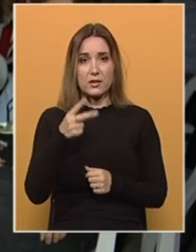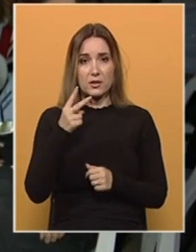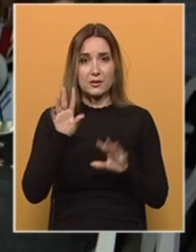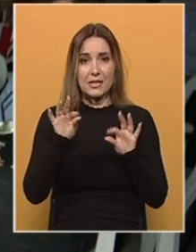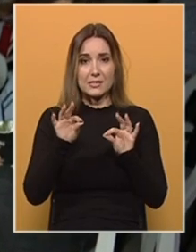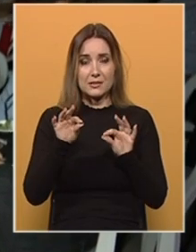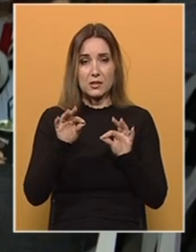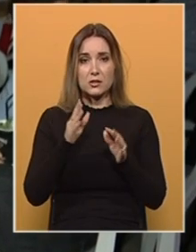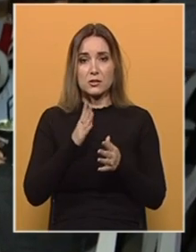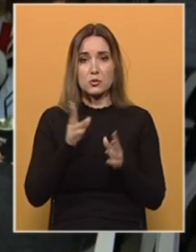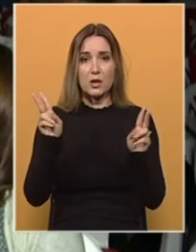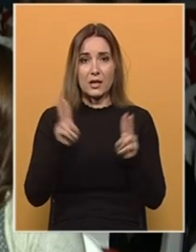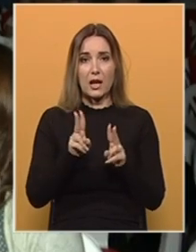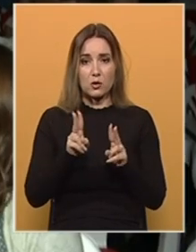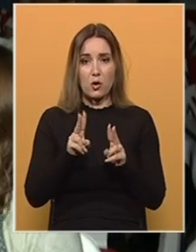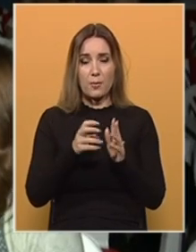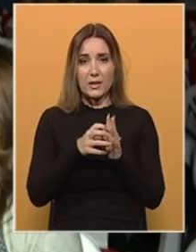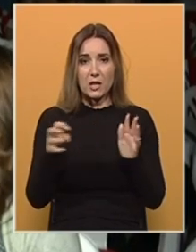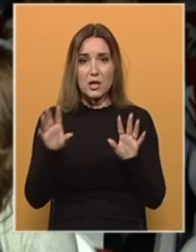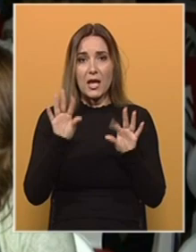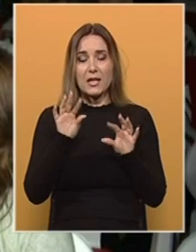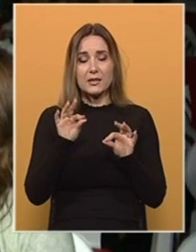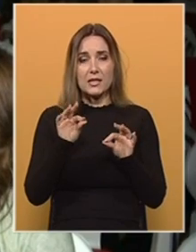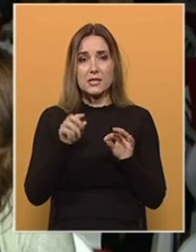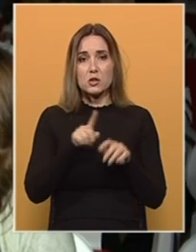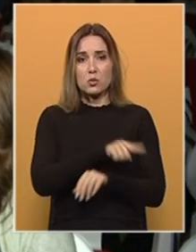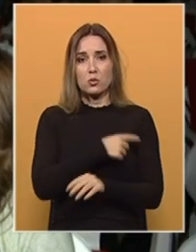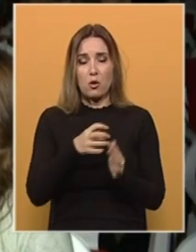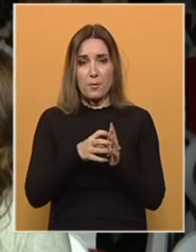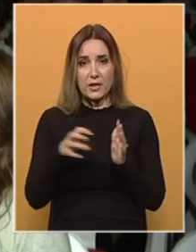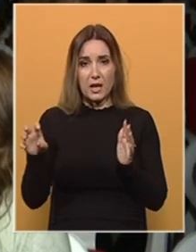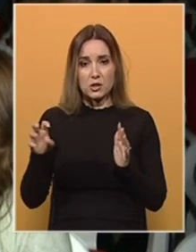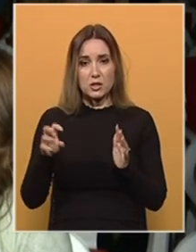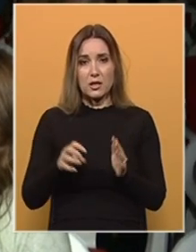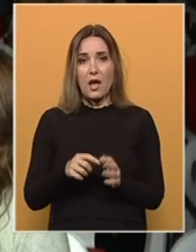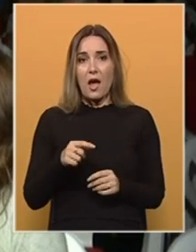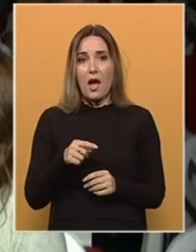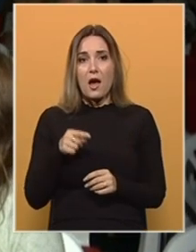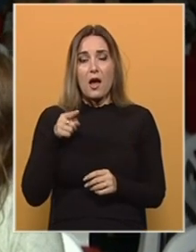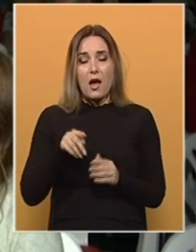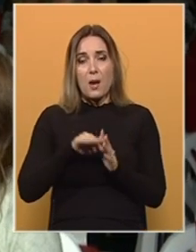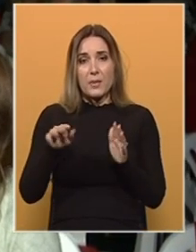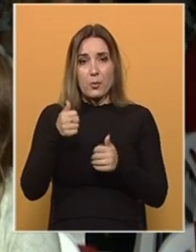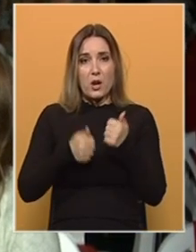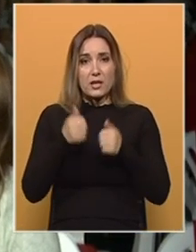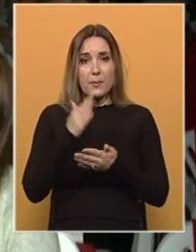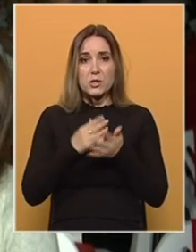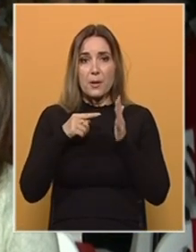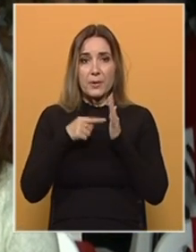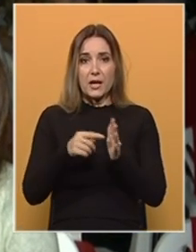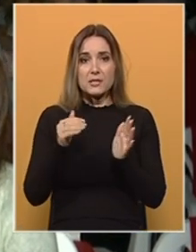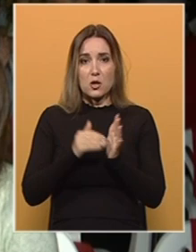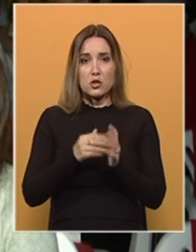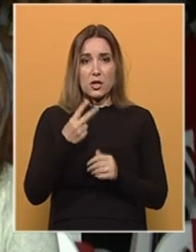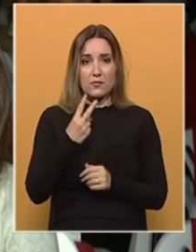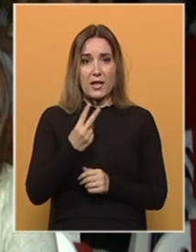10 filmova su kratkometražni, 10 filmova su dugometražni, a mimo natjecateljskog dijela biće prikazana još